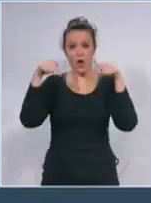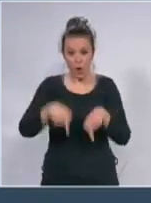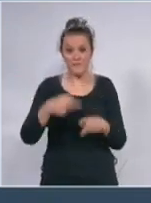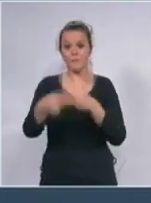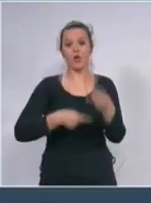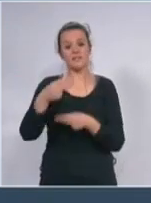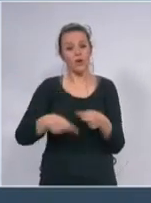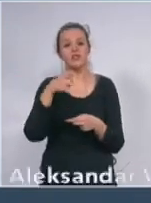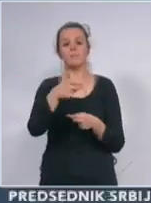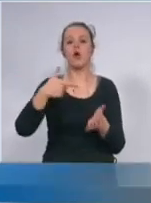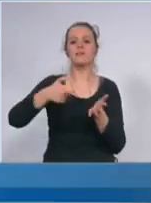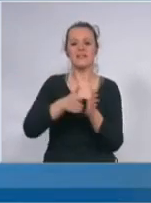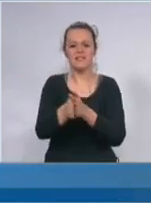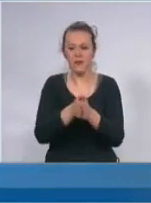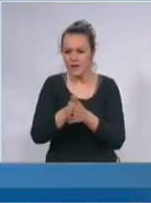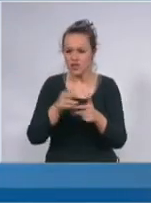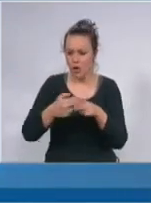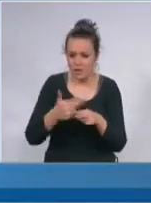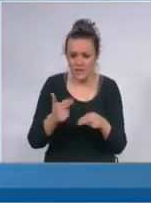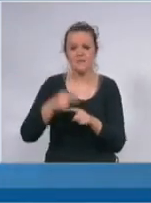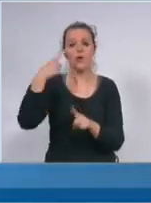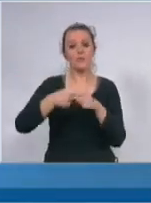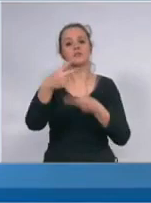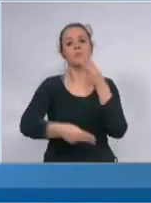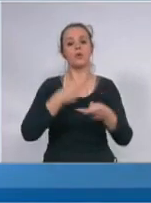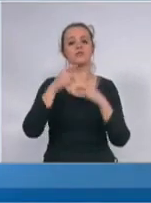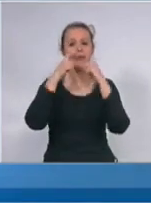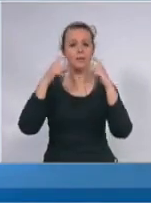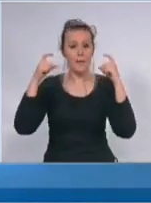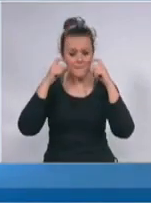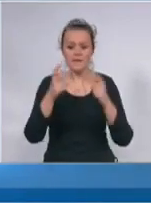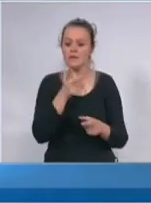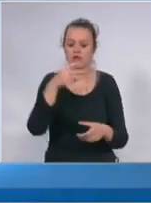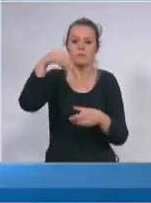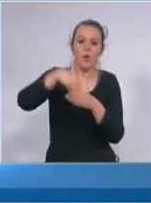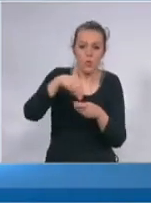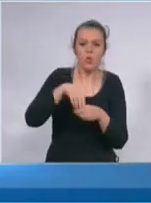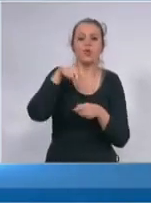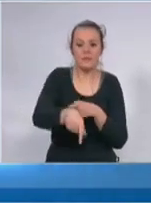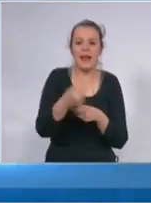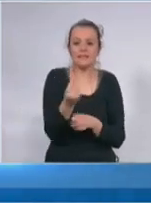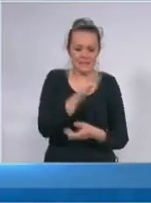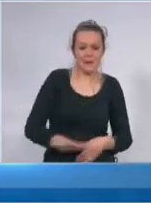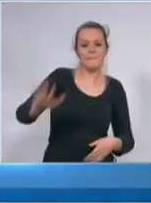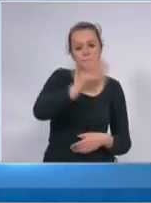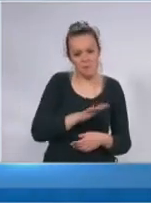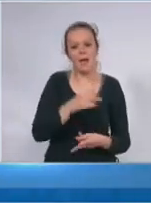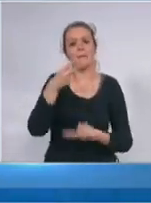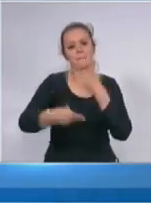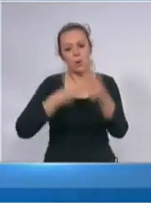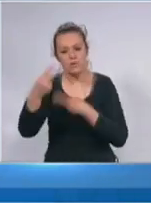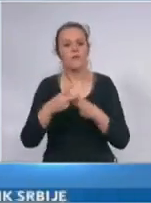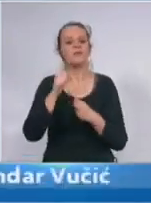Radimo na što veće proizvodnje maske unutar zemlje. Hoćemo da proizvodimo unutar Srbije za dnevne potrebe zdravstva, policije i vojski.